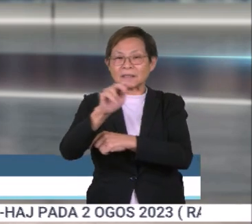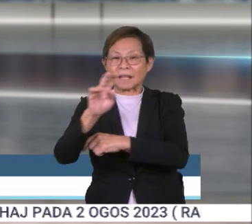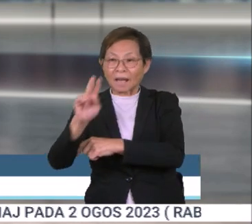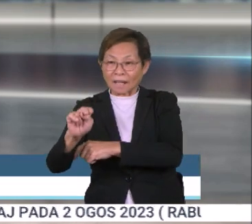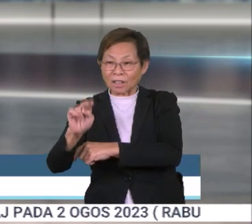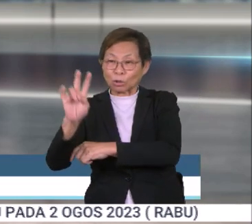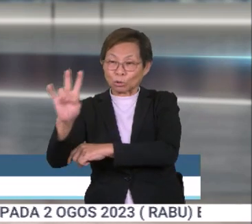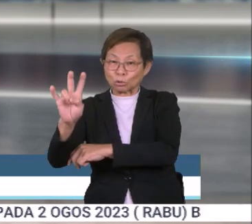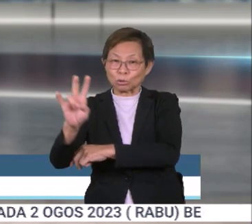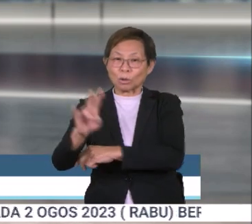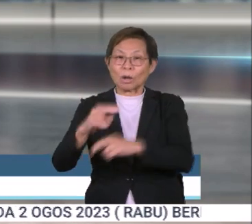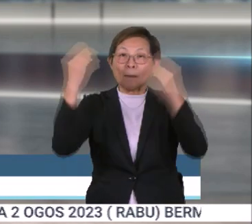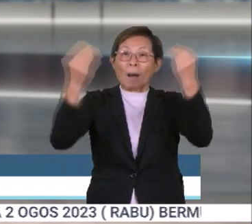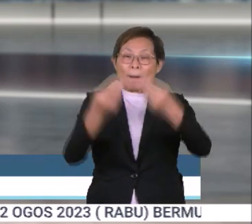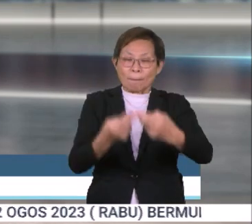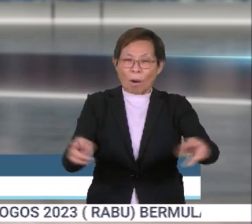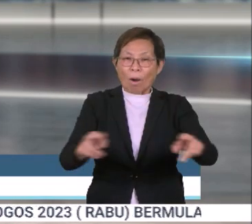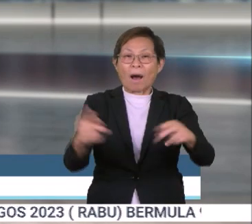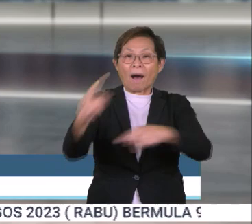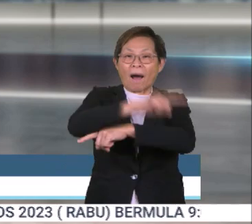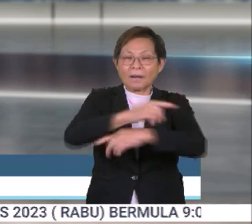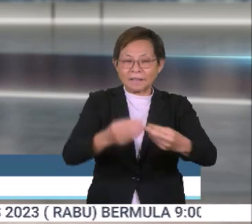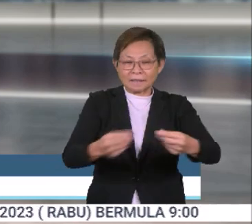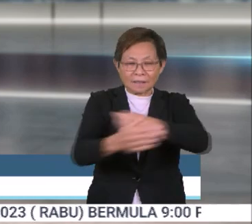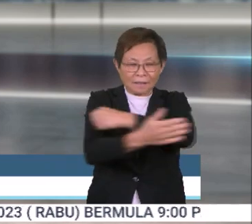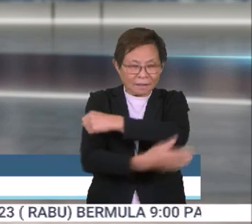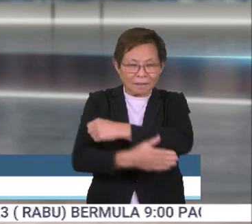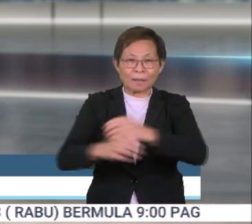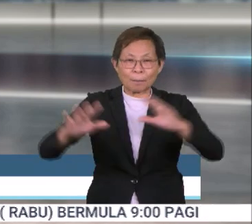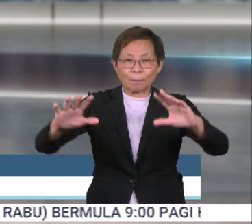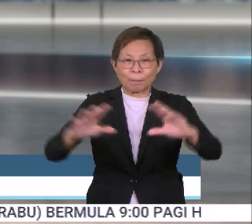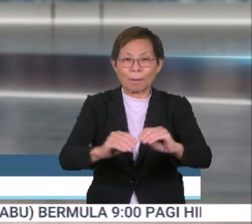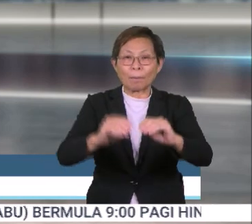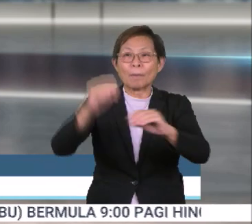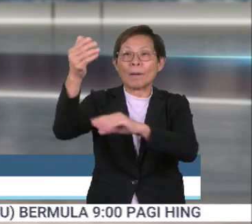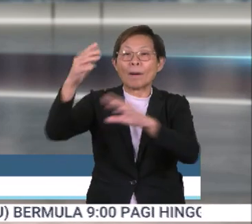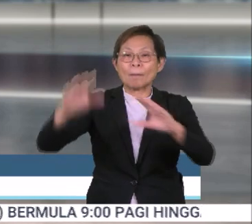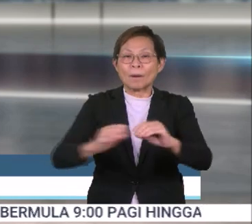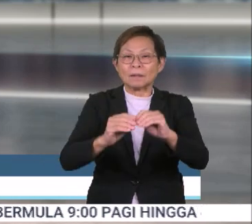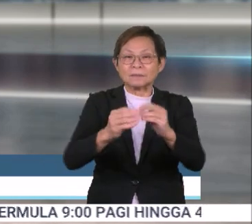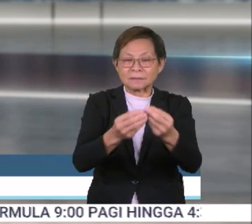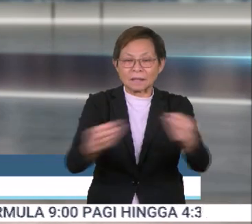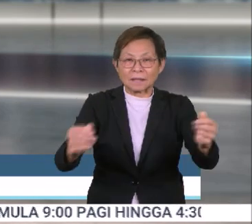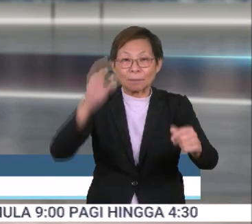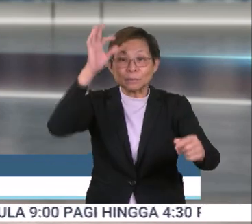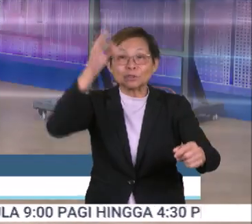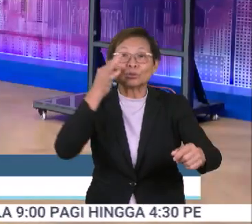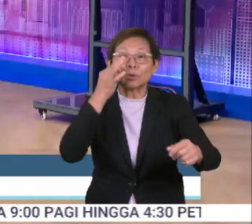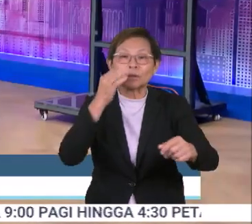iaitu Majlis Perasmian Hari Tanah Negara dan Persidangan Tanah Persekutuan Khamis ini.